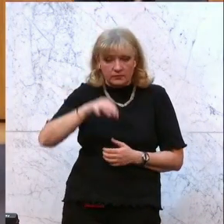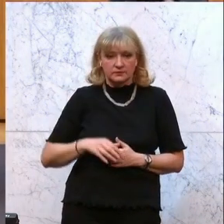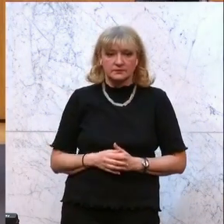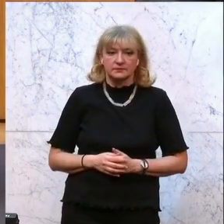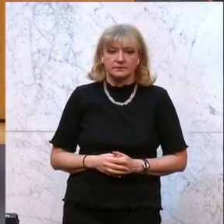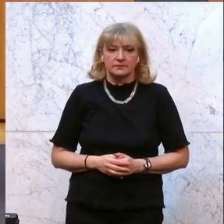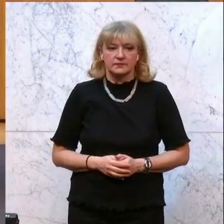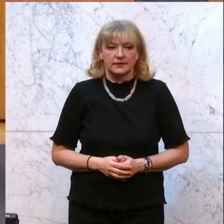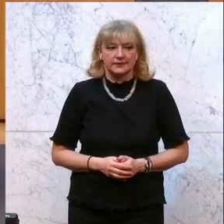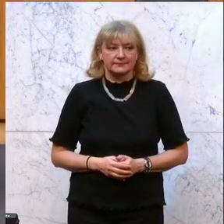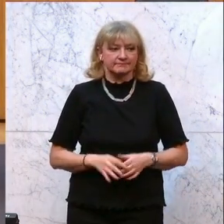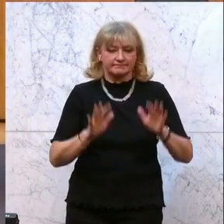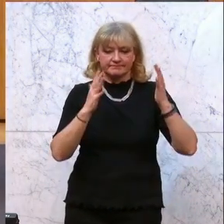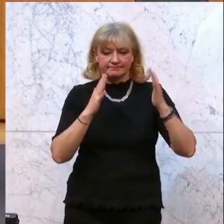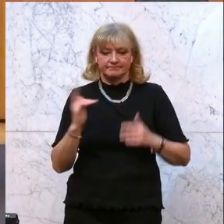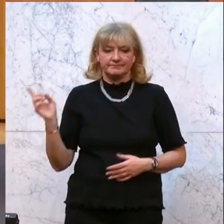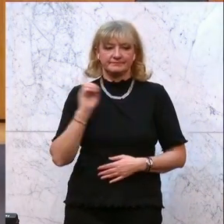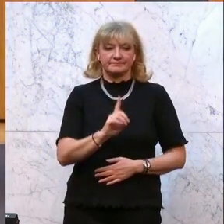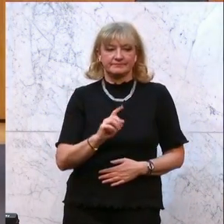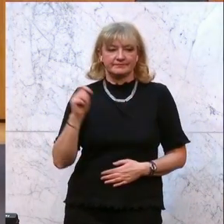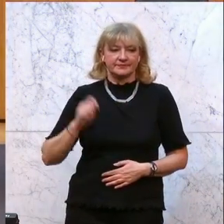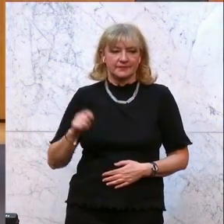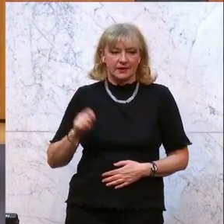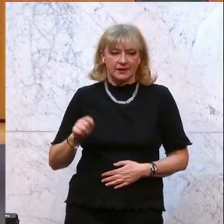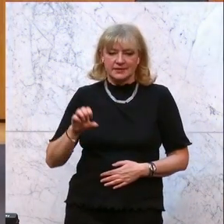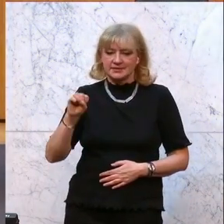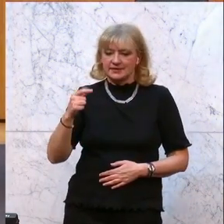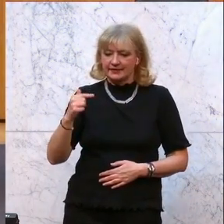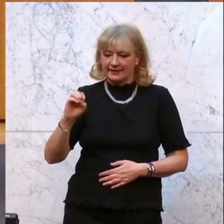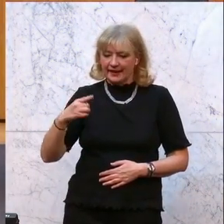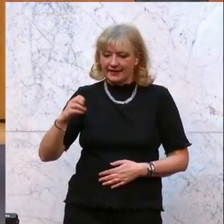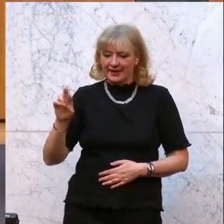Maximilian Kölner von der SPÖ war das. Er ist Bürgermeister von Ilmits.